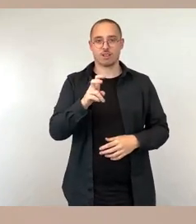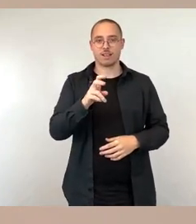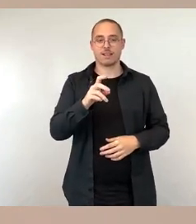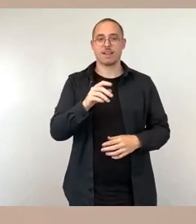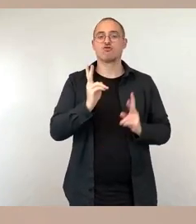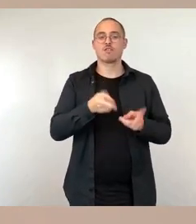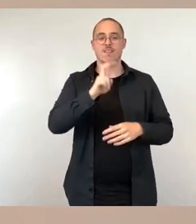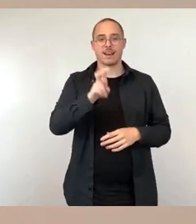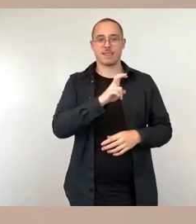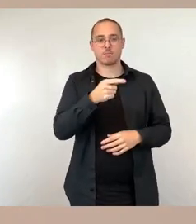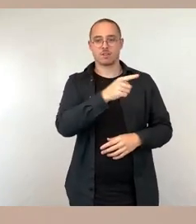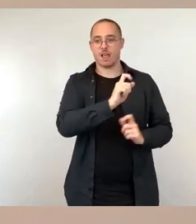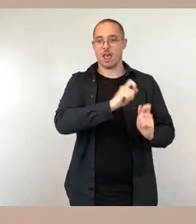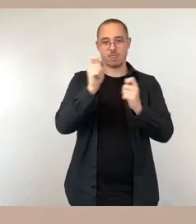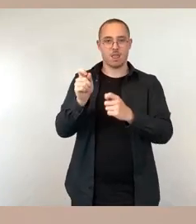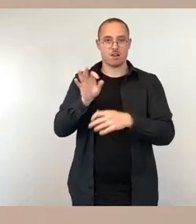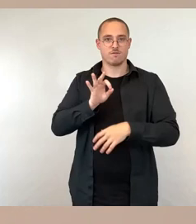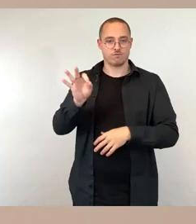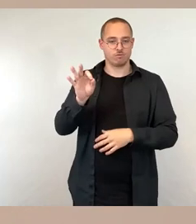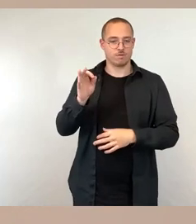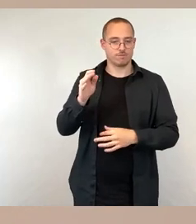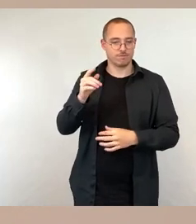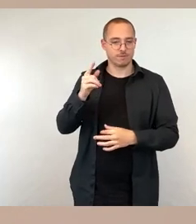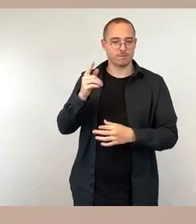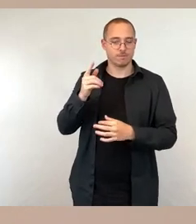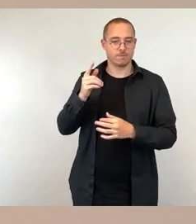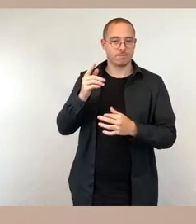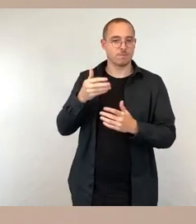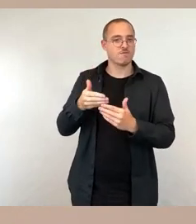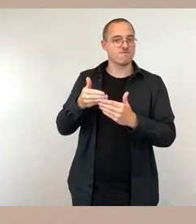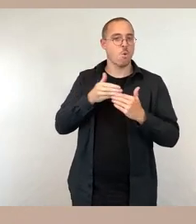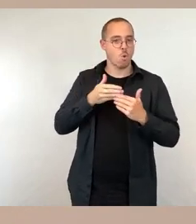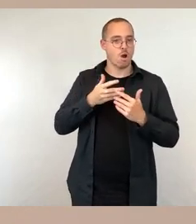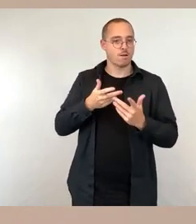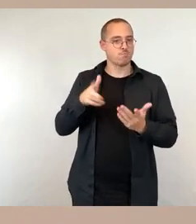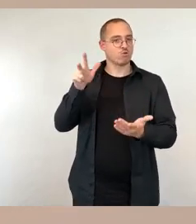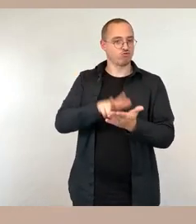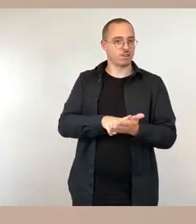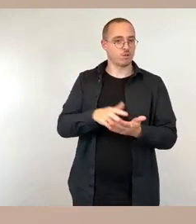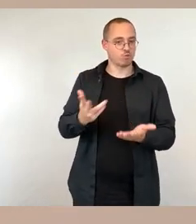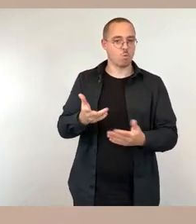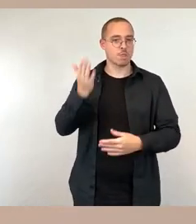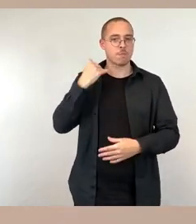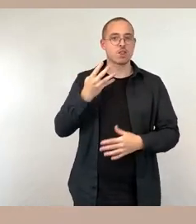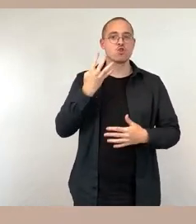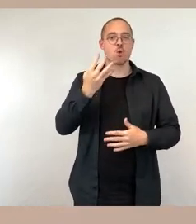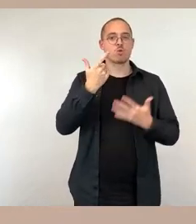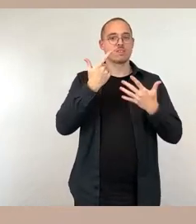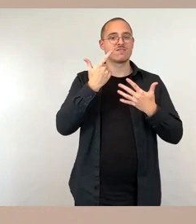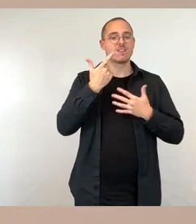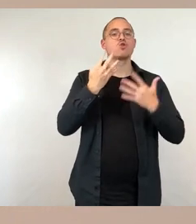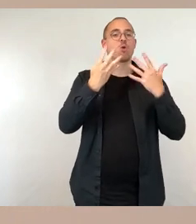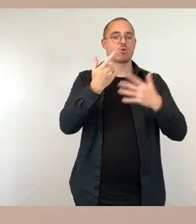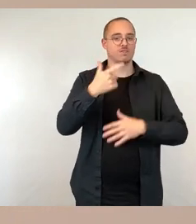Landeshauptstadt, also beim Bauaufsichtsamt. Und der ist am 29. Januar positiv beschieden worden. Es geht ja darum,